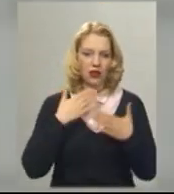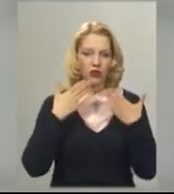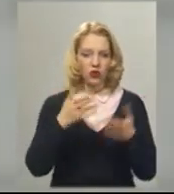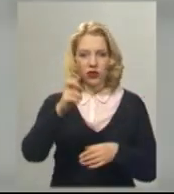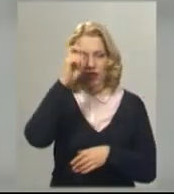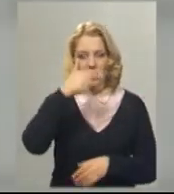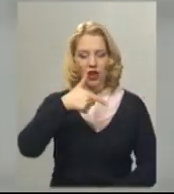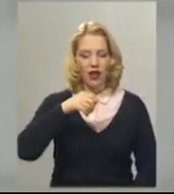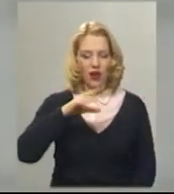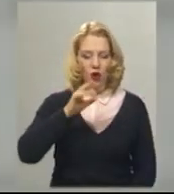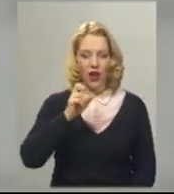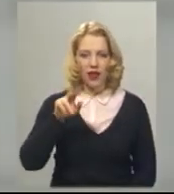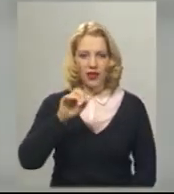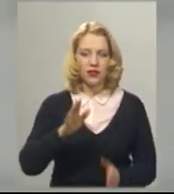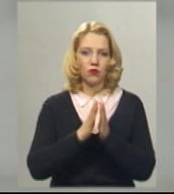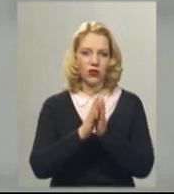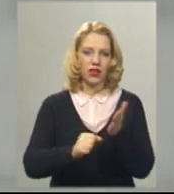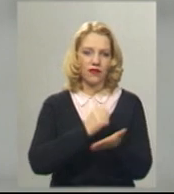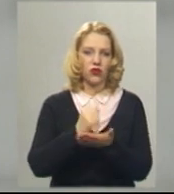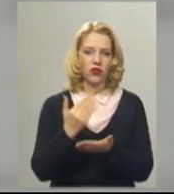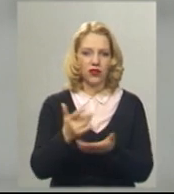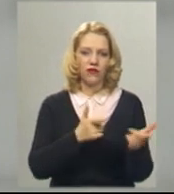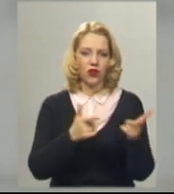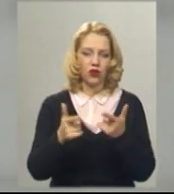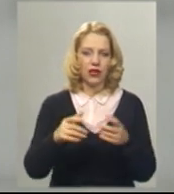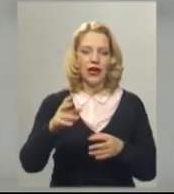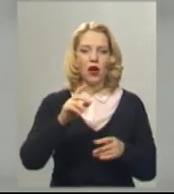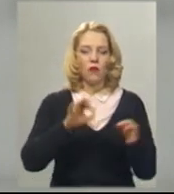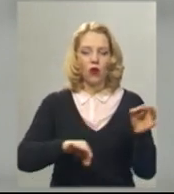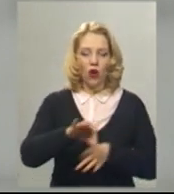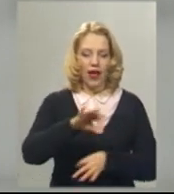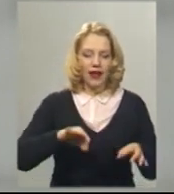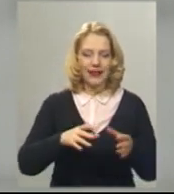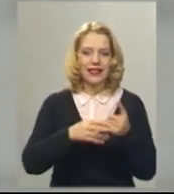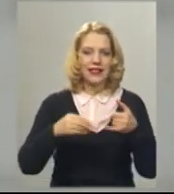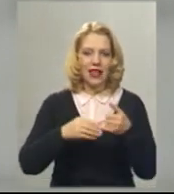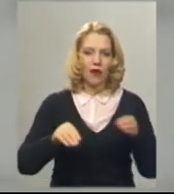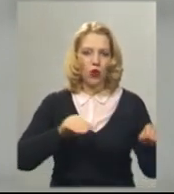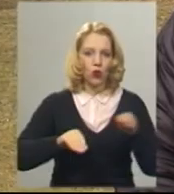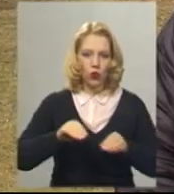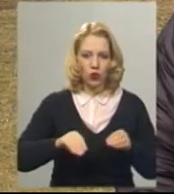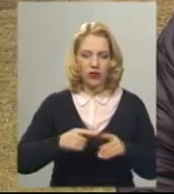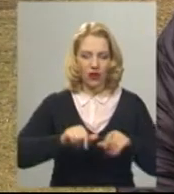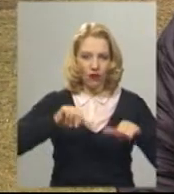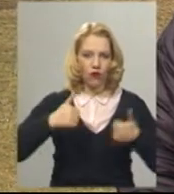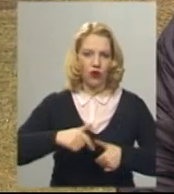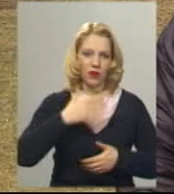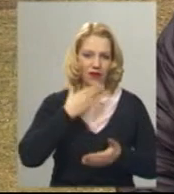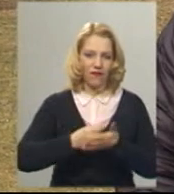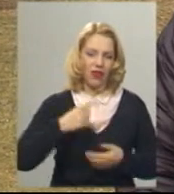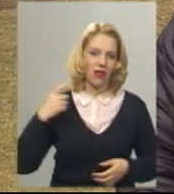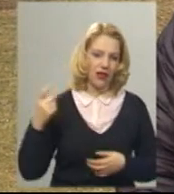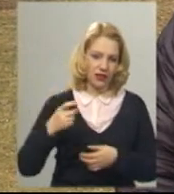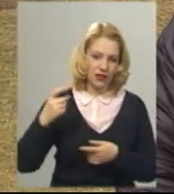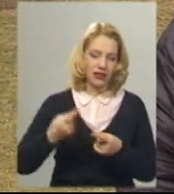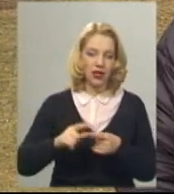до Держгеокадастру з проханням затвердити їм виготовлені проєкти землеустрою та оформити земельні ділянки у власність. Тоді, розповідає один із